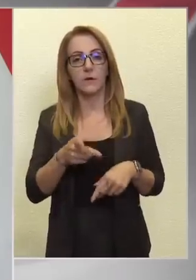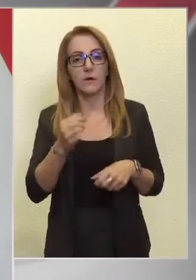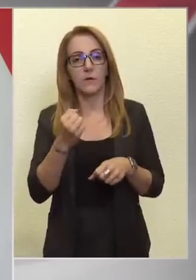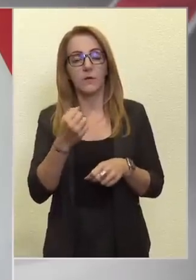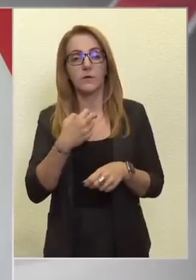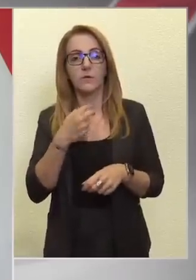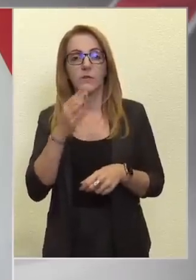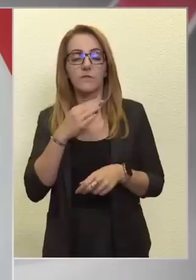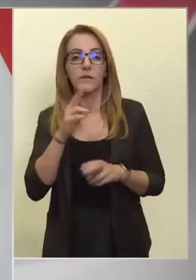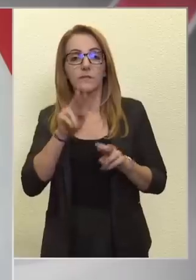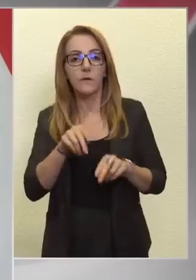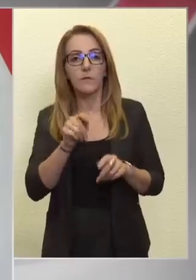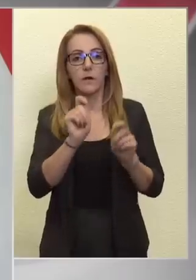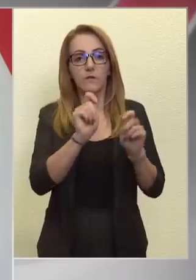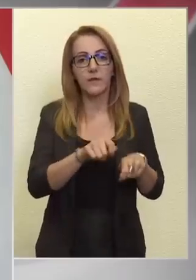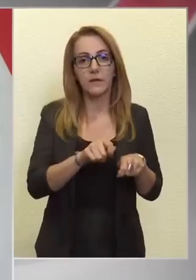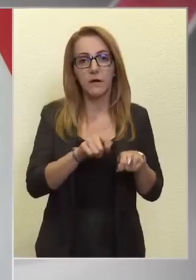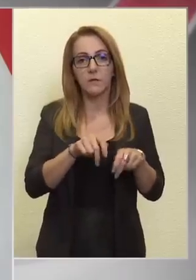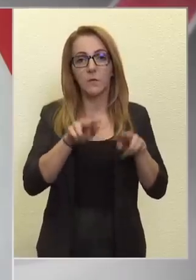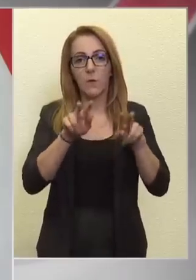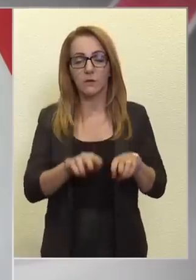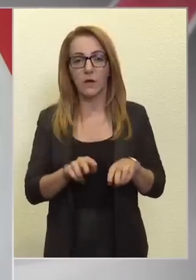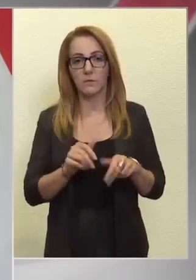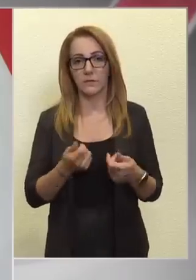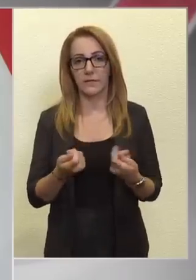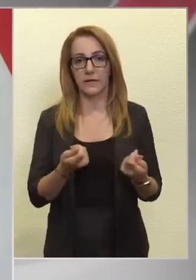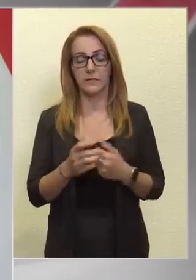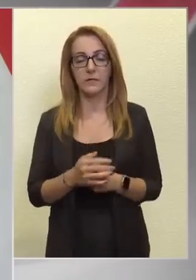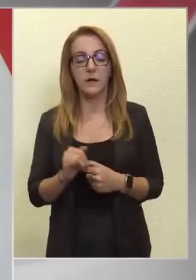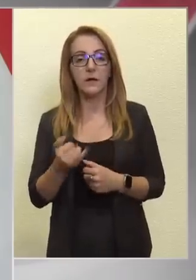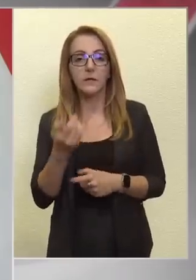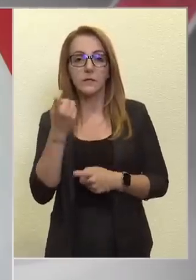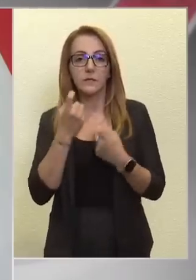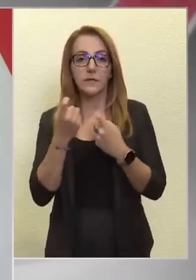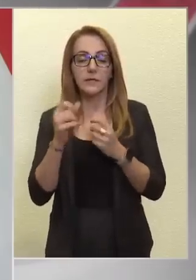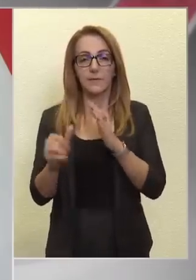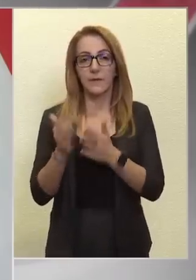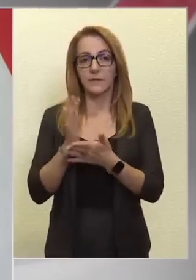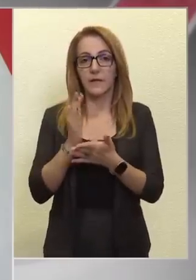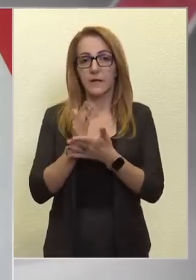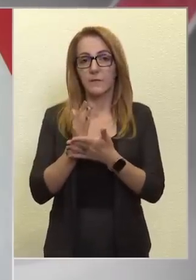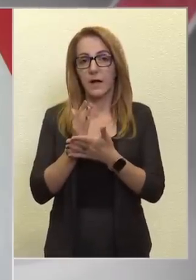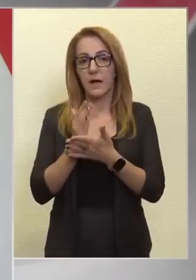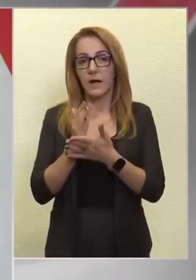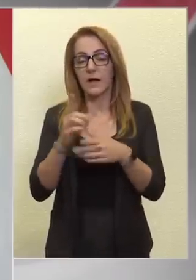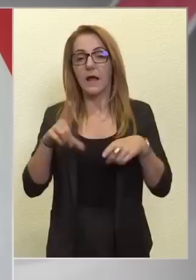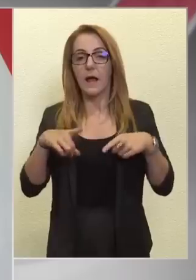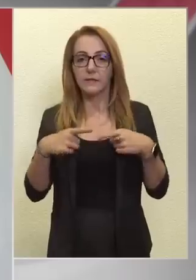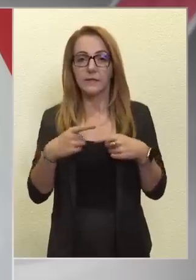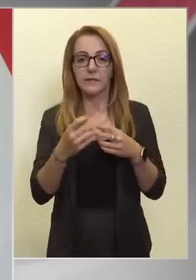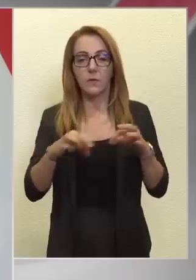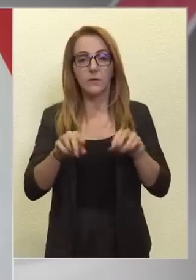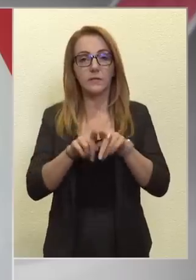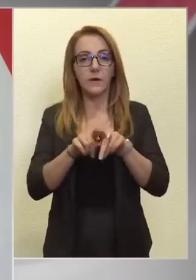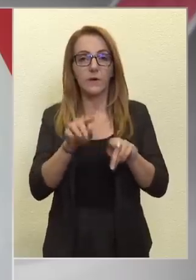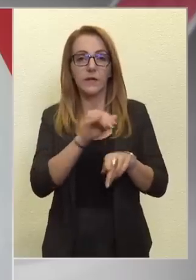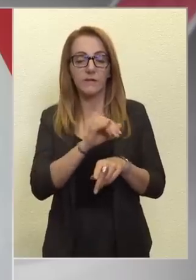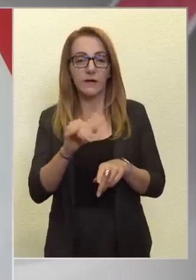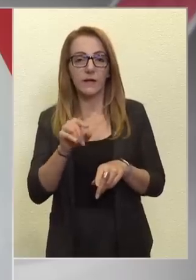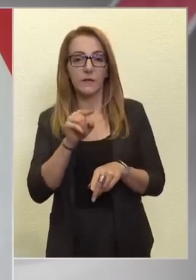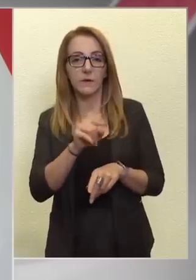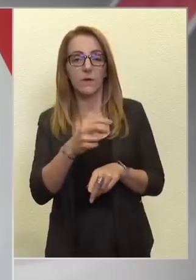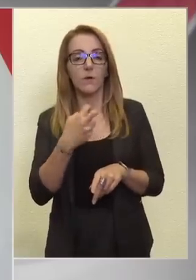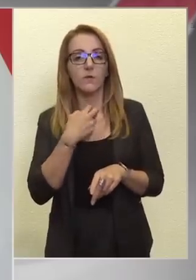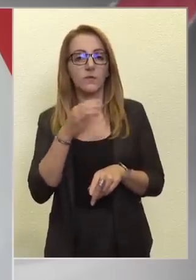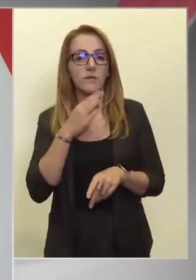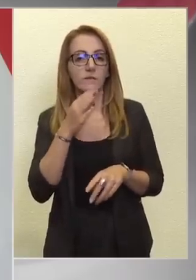aki valójában a végrehajtó hatalmat irányítja. És szerintem egyszer már átélt ez az ország olyan éveket, amikor Gyurcsány Ferenc irányította